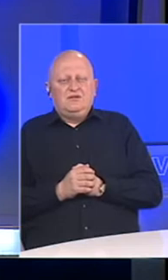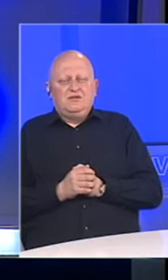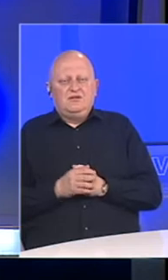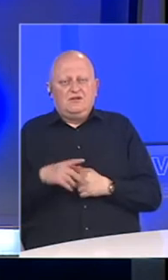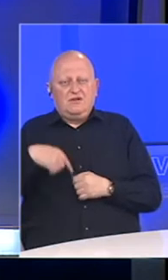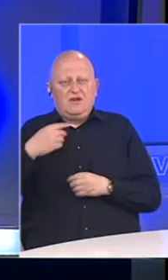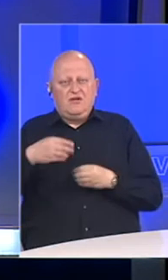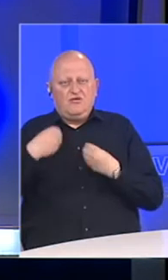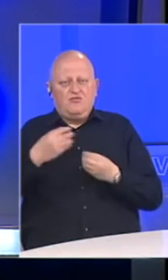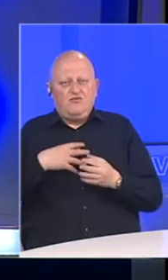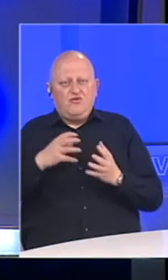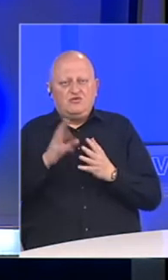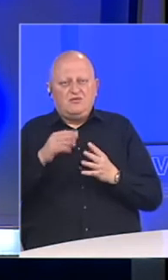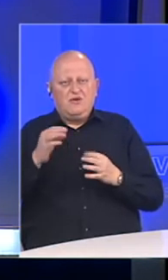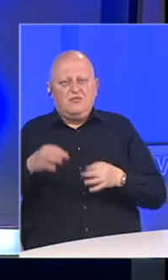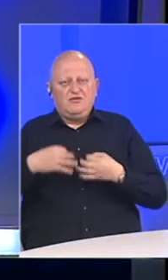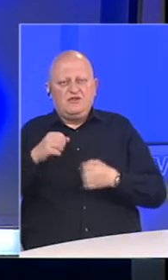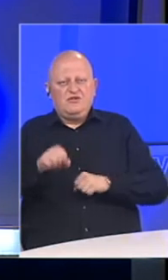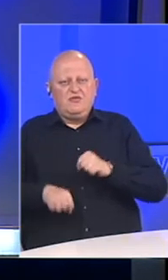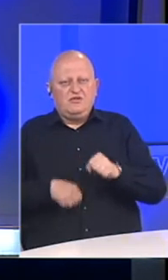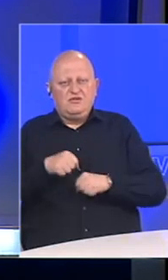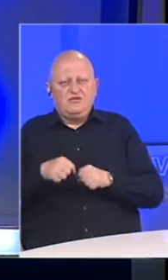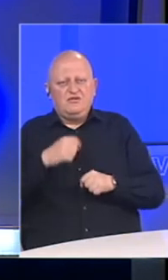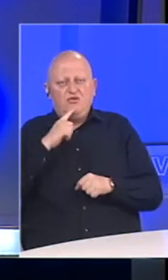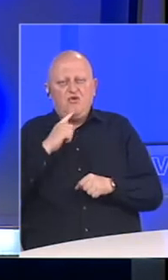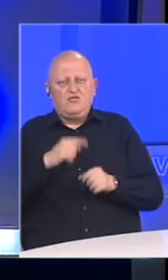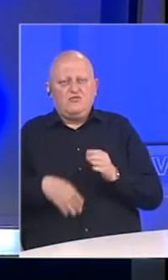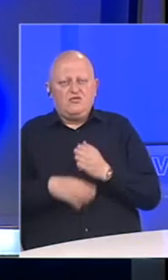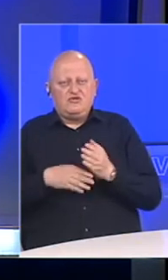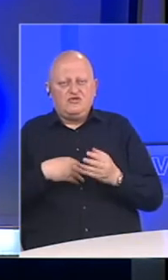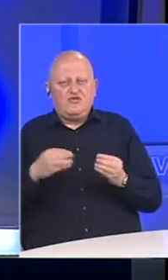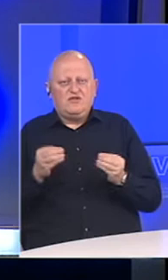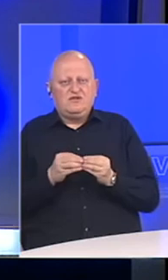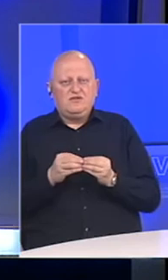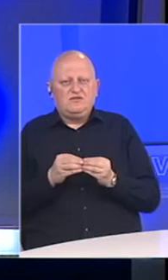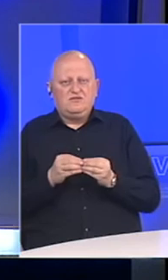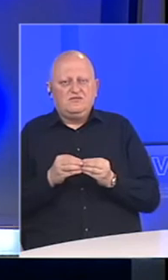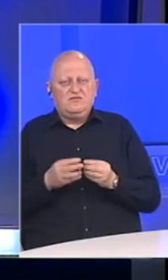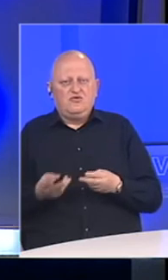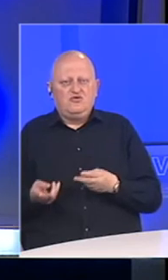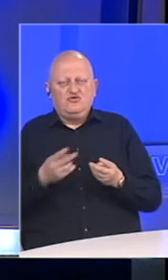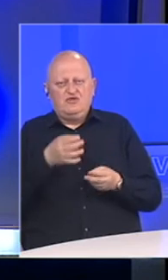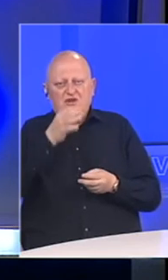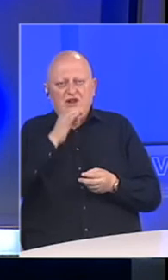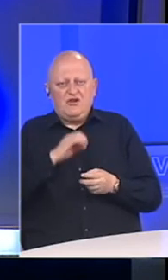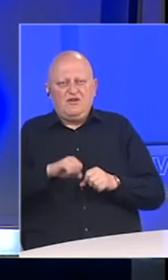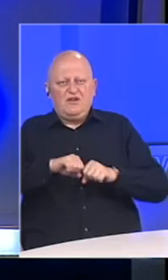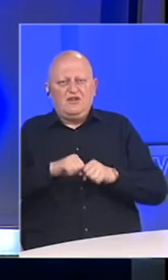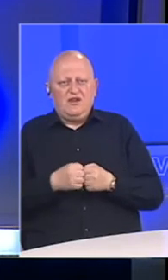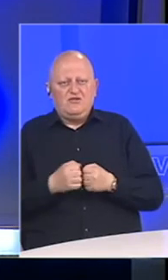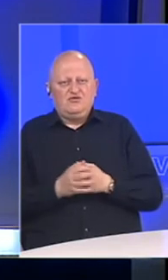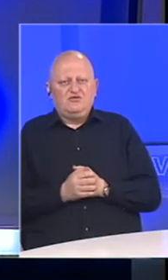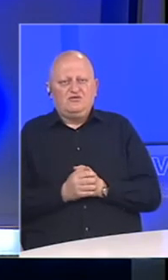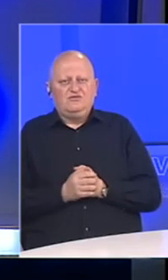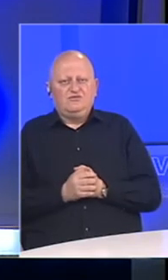Naredna priča u svom fokusu ima profesionalnog biciklistu koji pomaže svojoj zajednici isporučujući lijekove